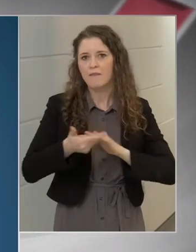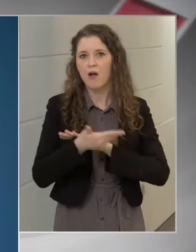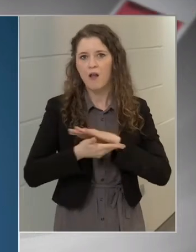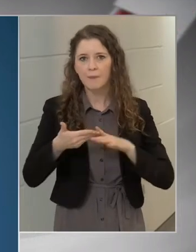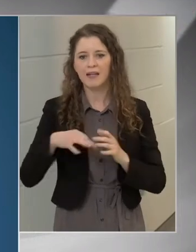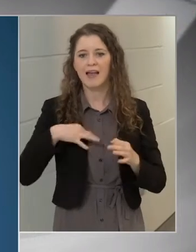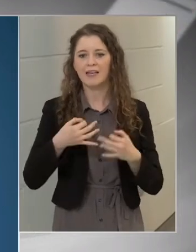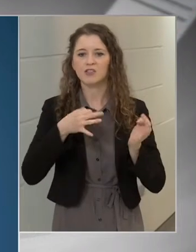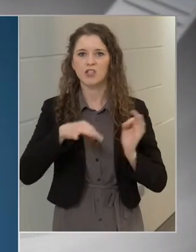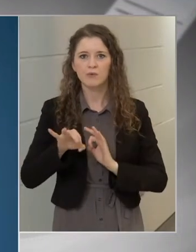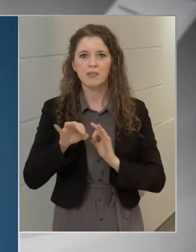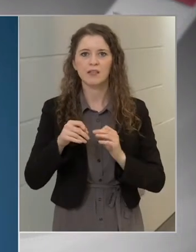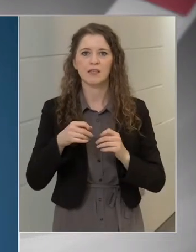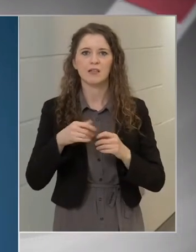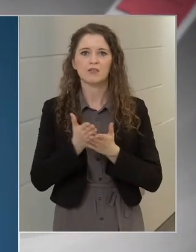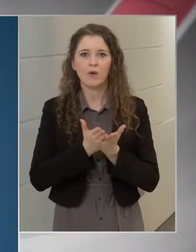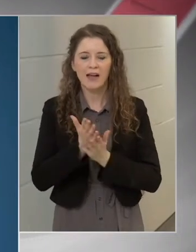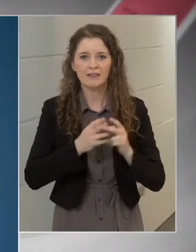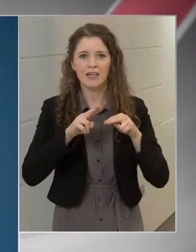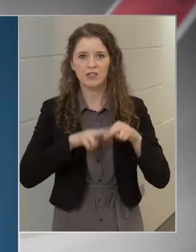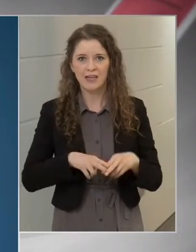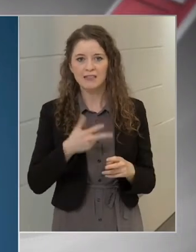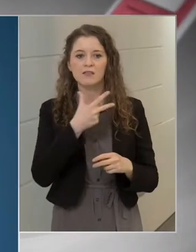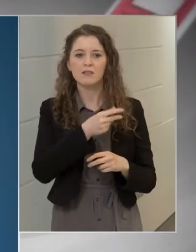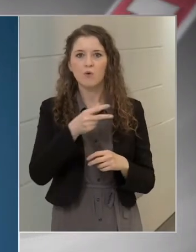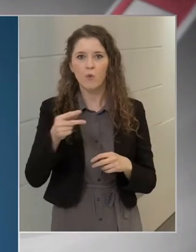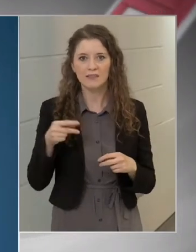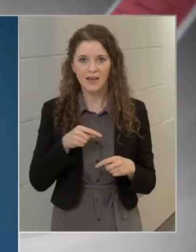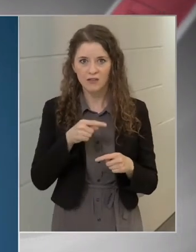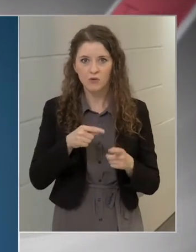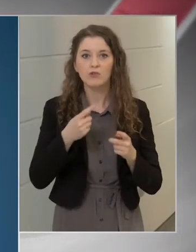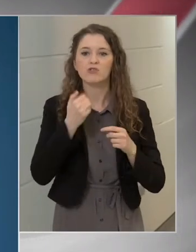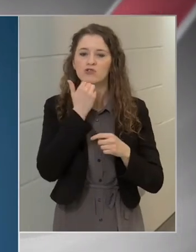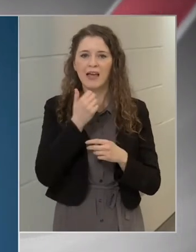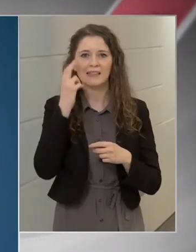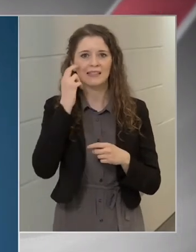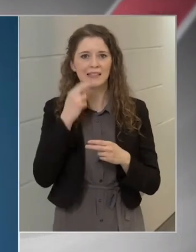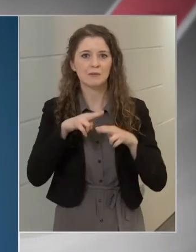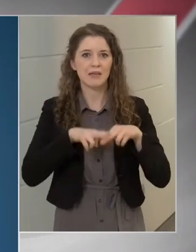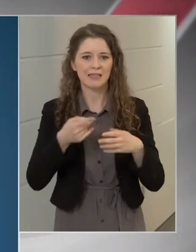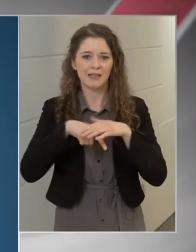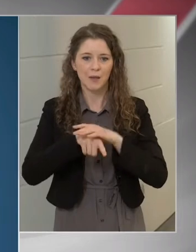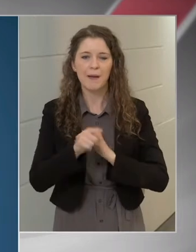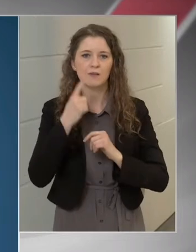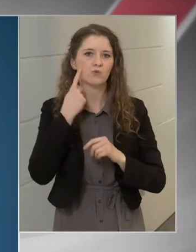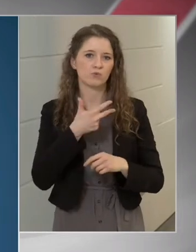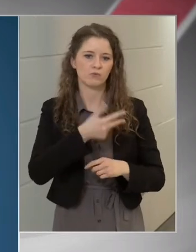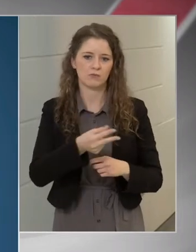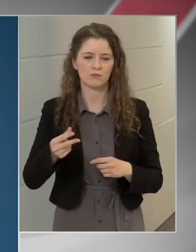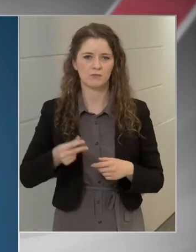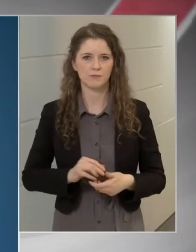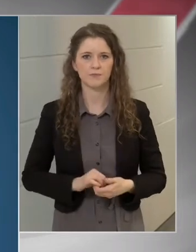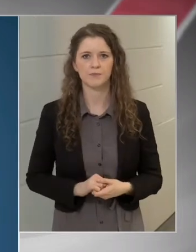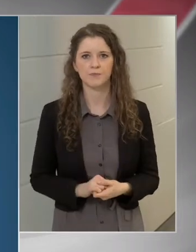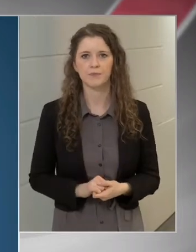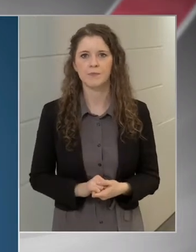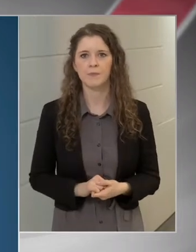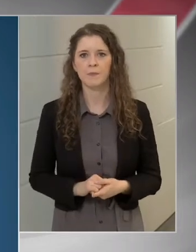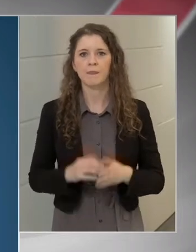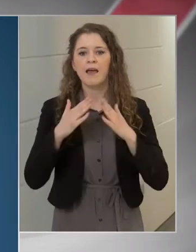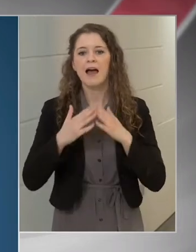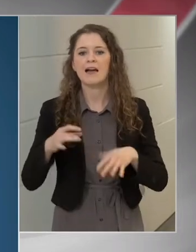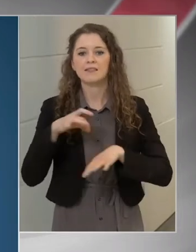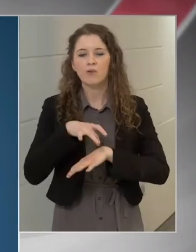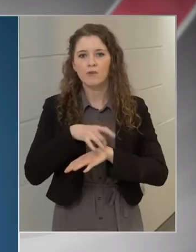intézményrendszer az oltásokat saját intézményrendszerén belül be tudja adni. A házi orvosok